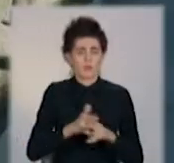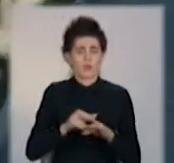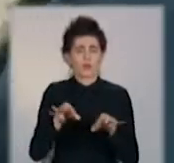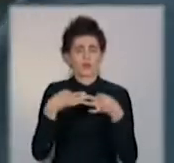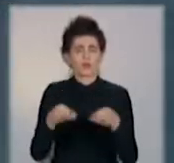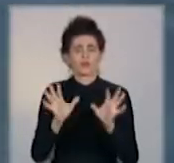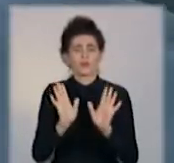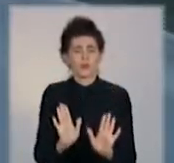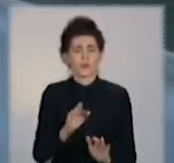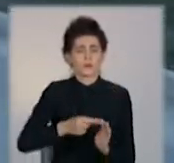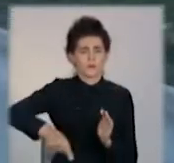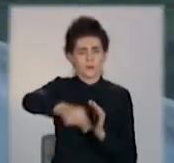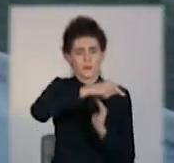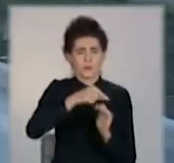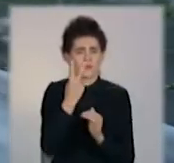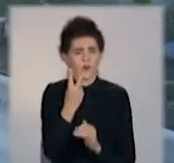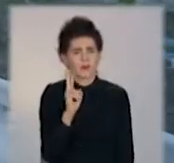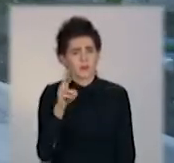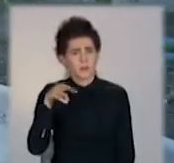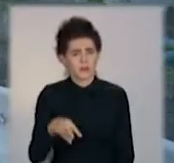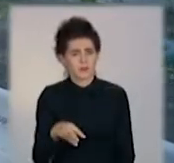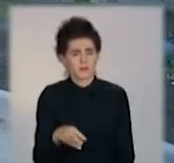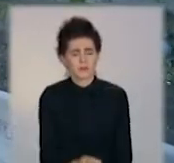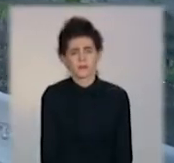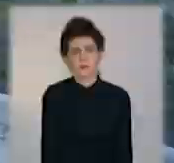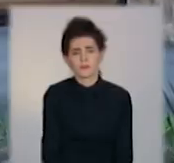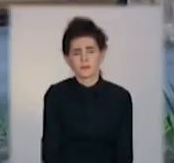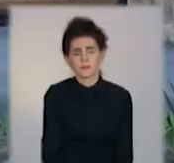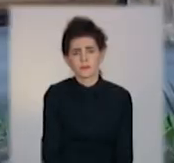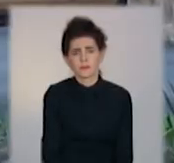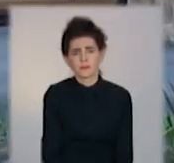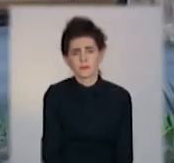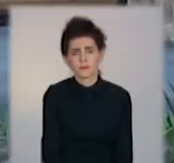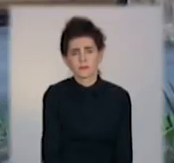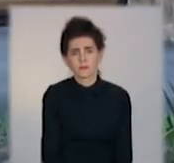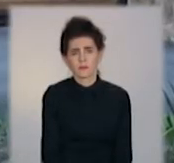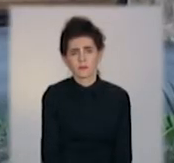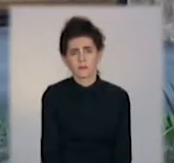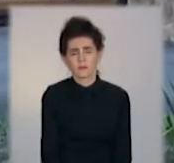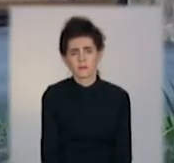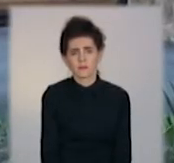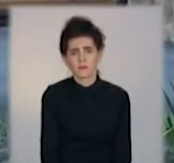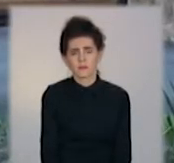дозволено лише в радіусі двох кілометрів. Анна Мальцева, Кирило Піхно, телеканал Донбас.